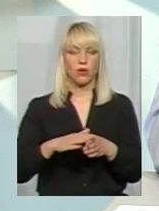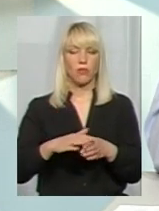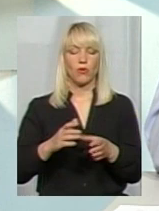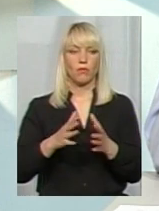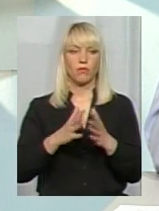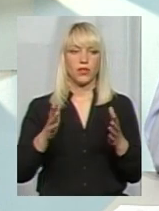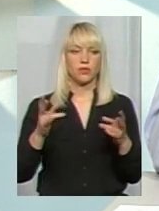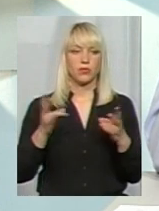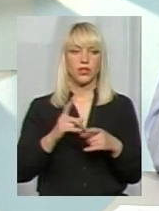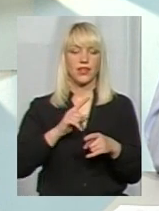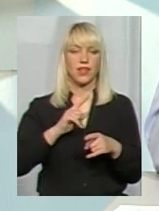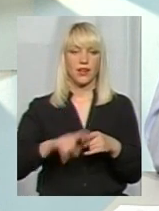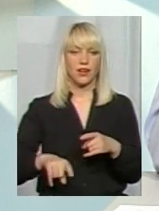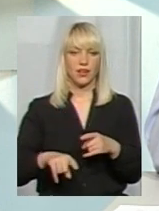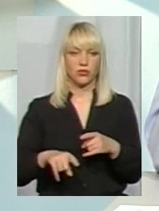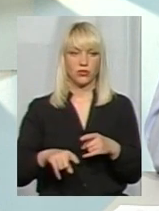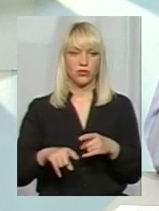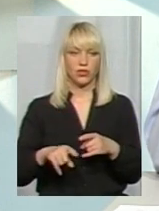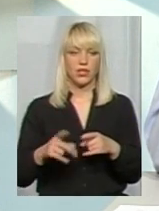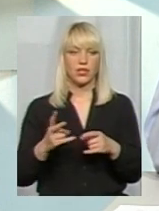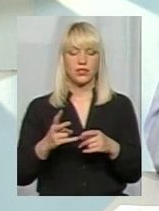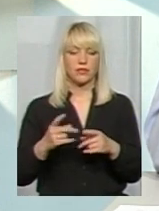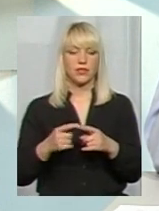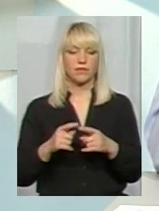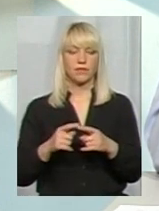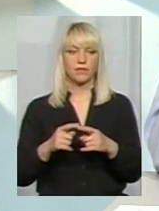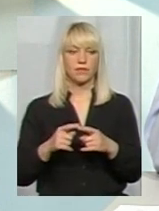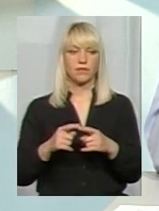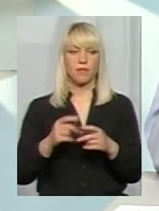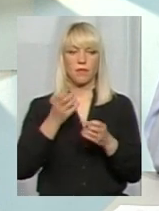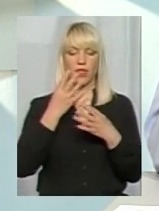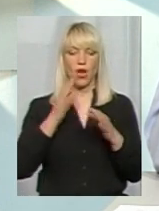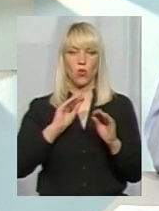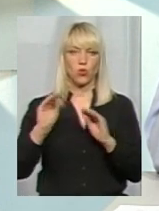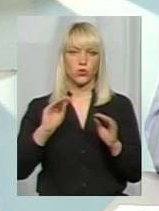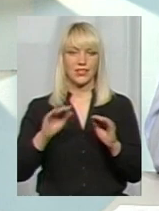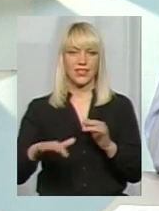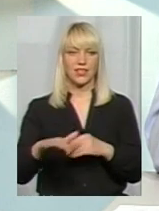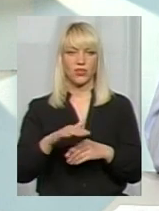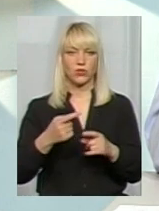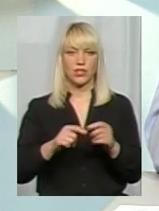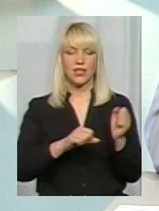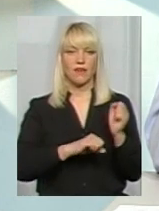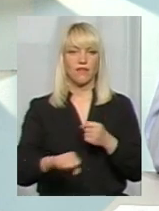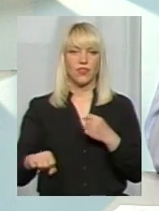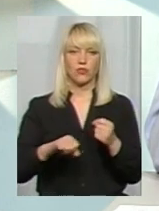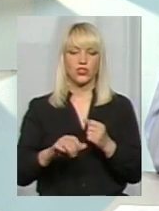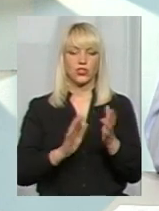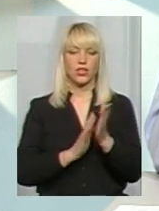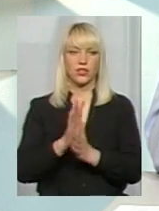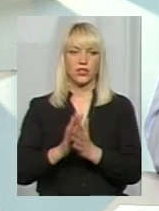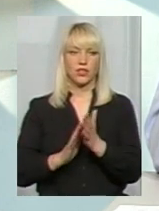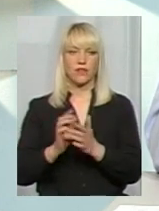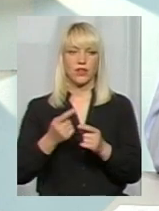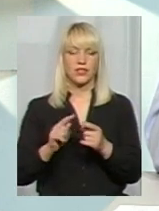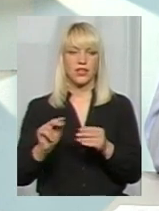негайного в цей короткий період до заїзду дітей благустої території. Це і викушення трави, це і ті ритвини, і